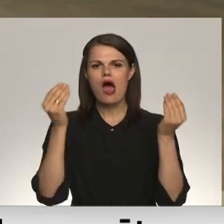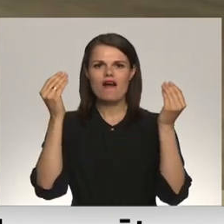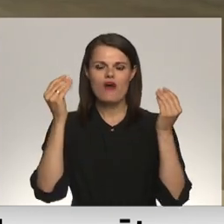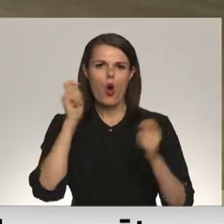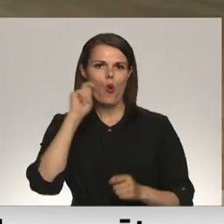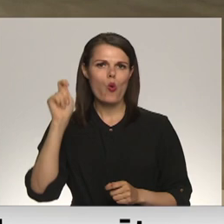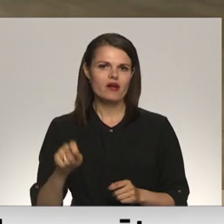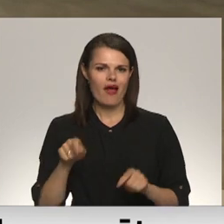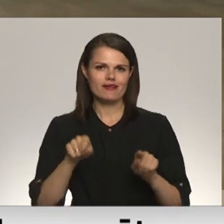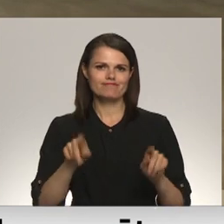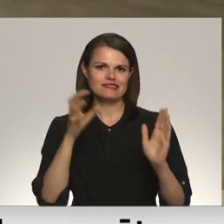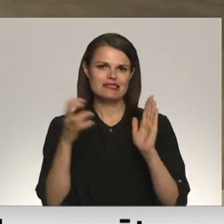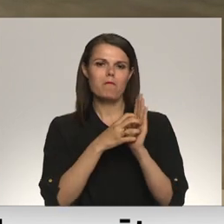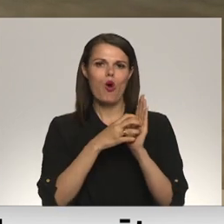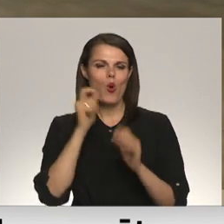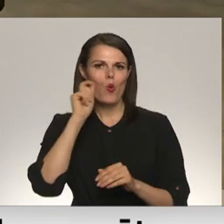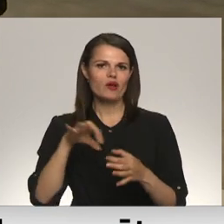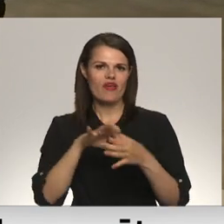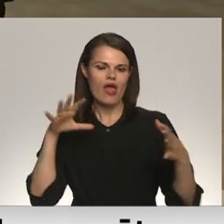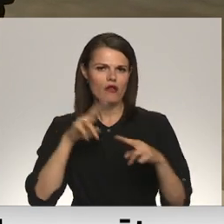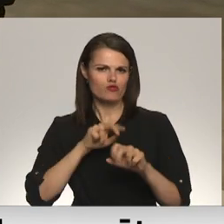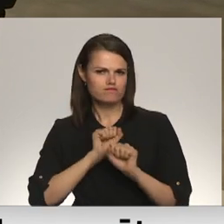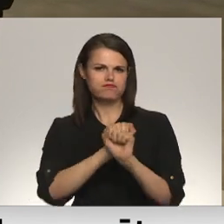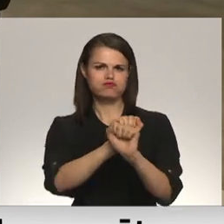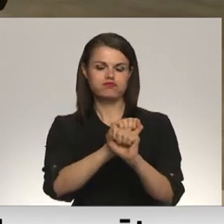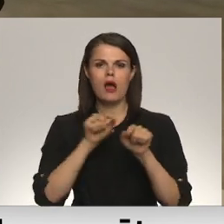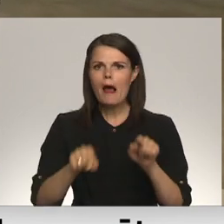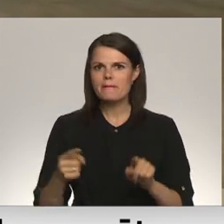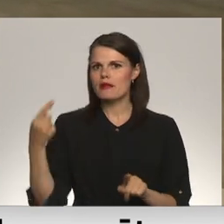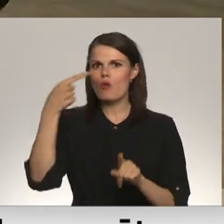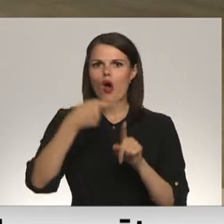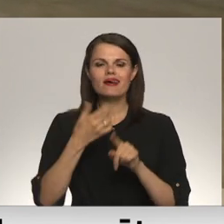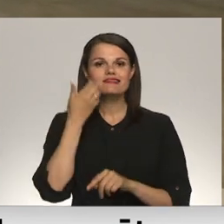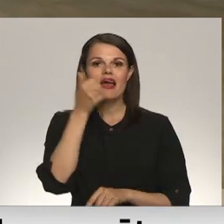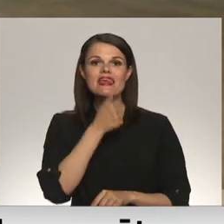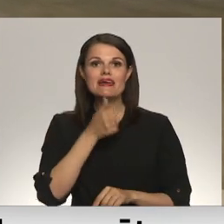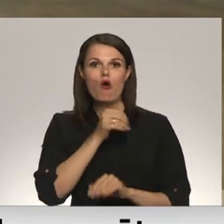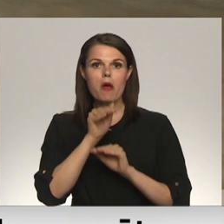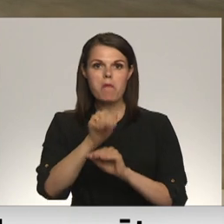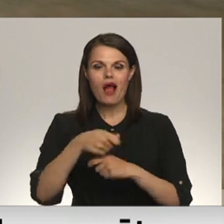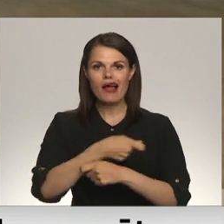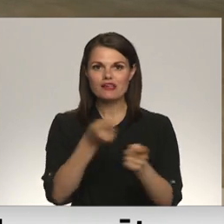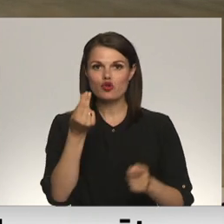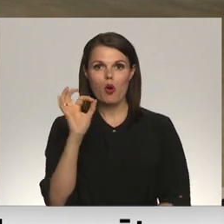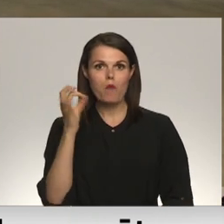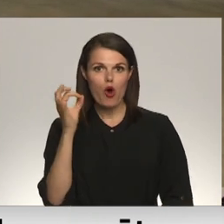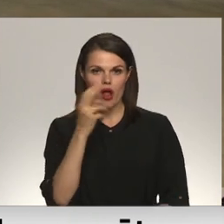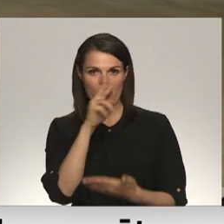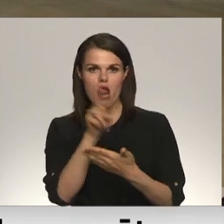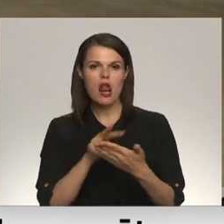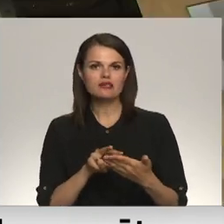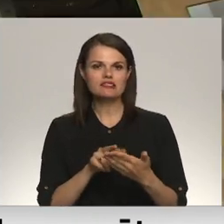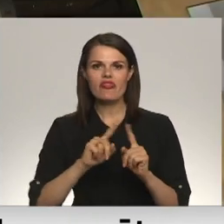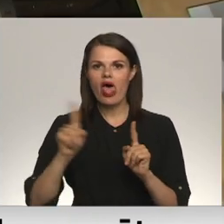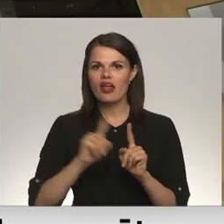Ukrajinai simbolizējot Ukrainas neatkarību un pretestību. Tā ir pirmā reize, kad uz Igaunijas bankas izdotas monētas lasāmas teksts